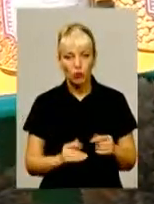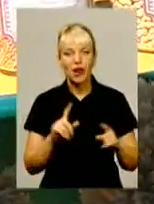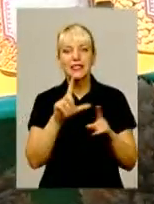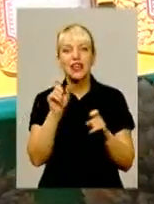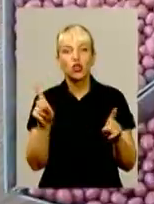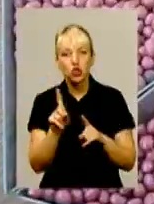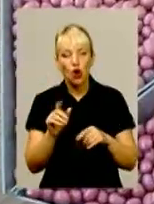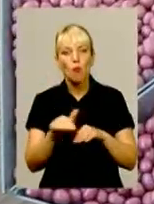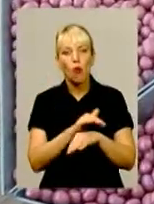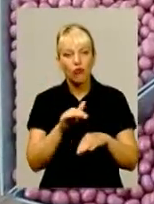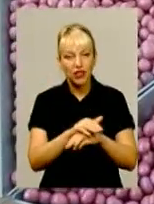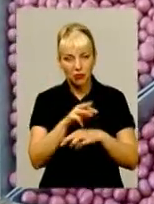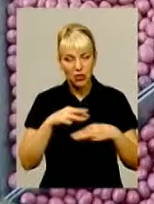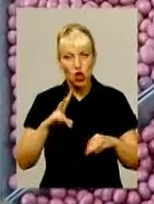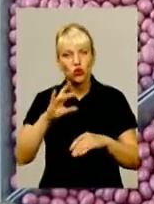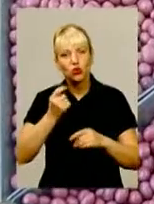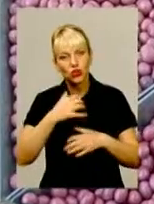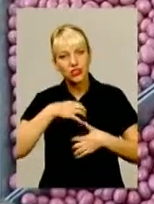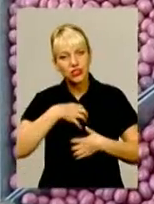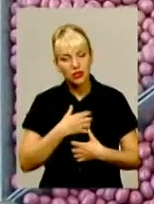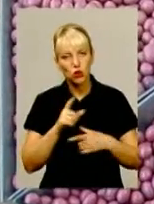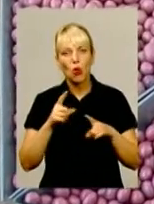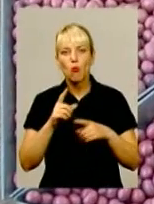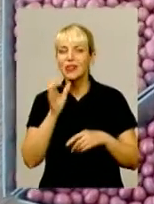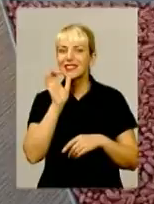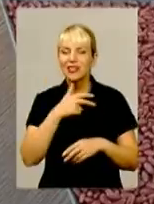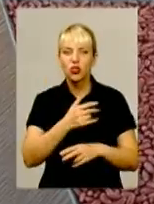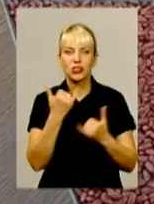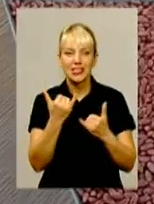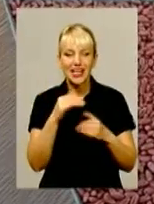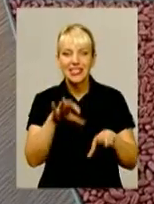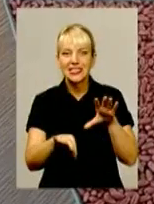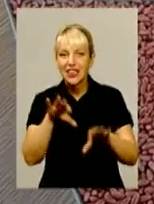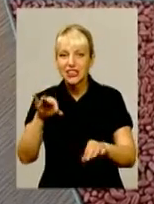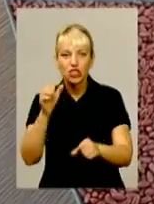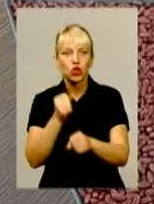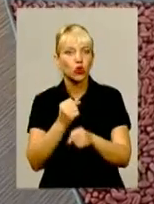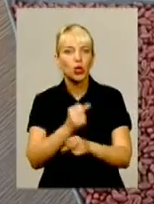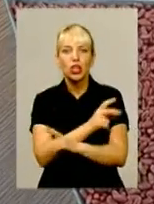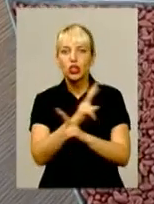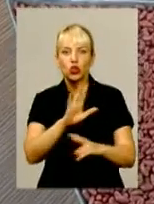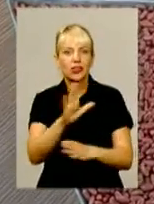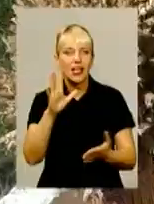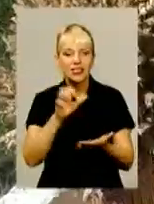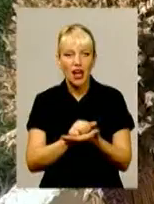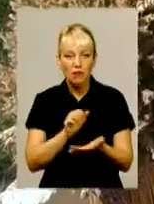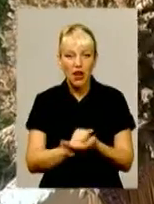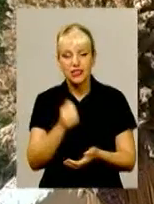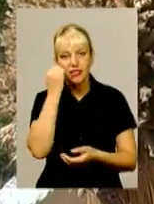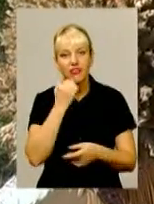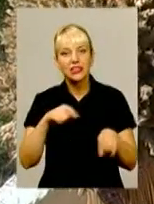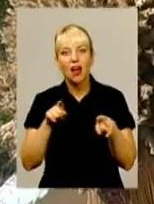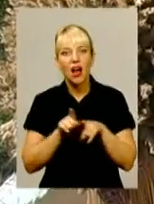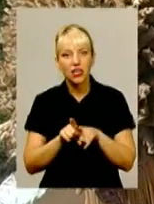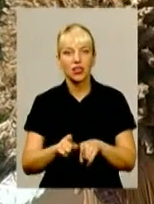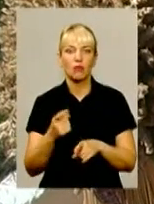засмутилися. Бо серйозною селекційною роботою в державі не займається наразі ніхто. А завдяки таким господарям Хмельниччина посідає перше місце за